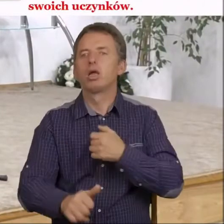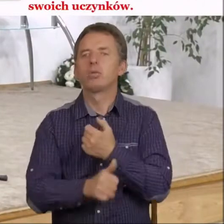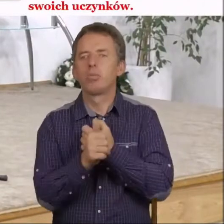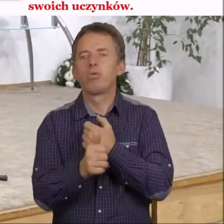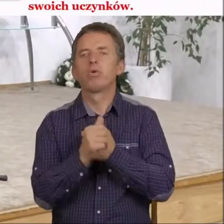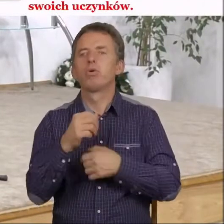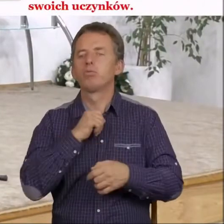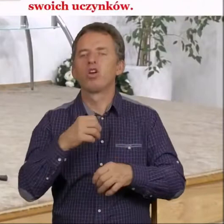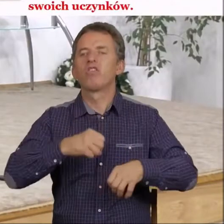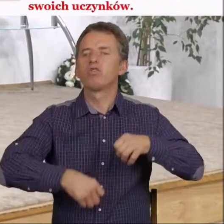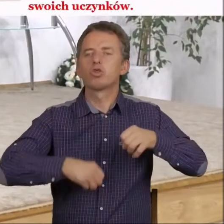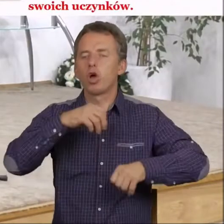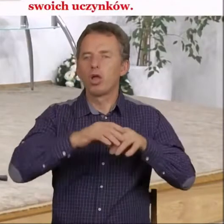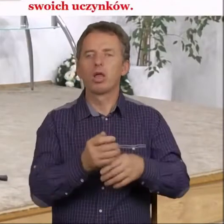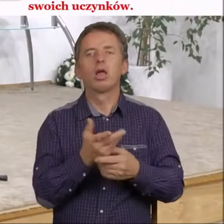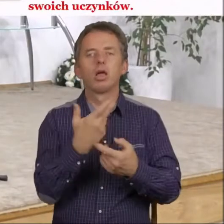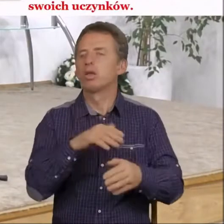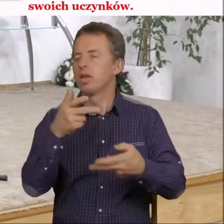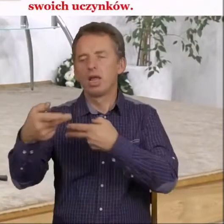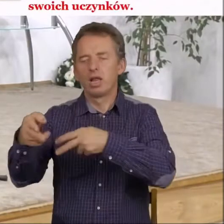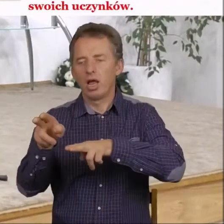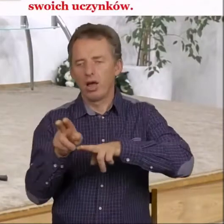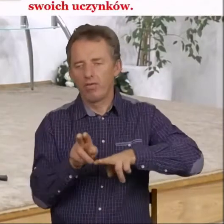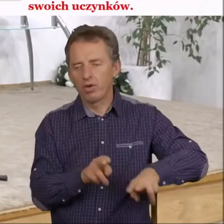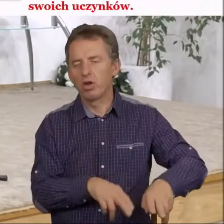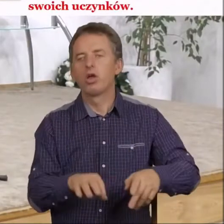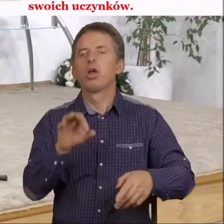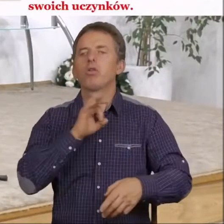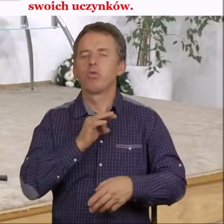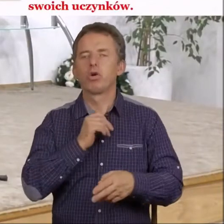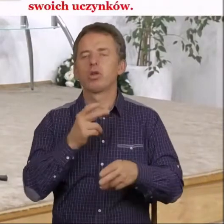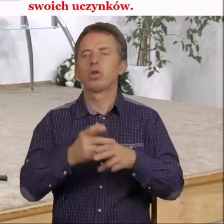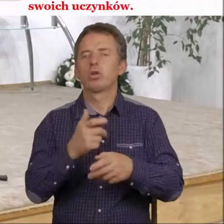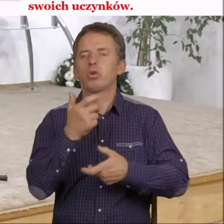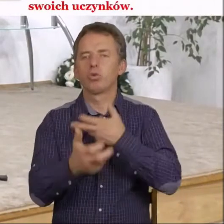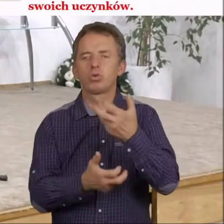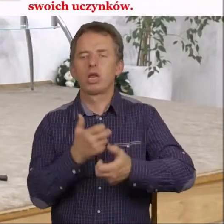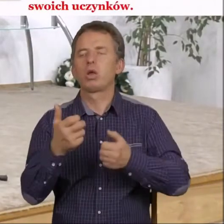swoich wrzodów, jednak nie nawrócili się od swoich uczynków.